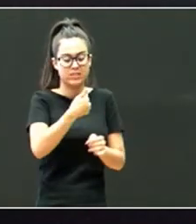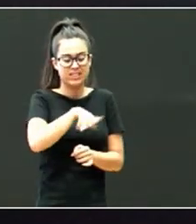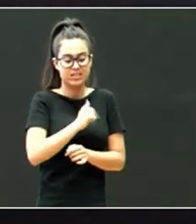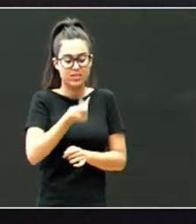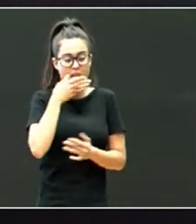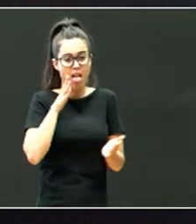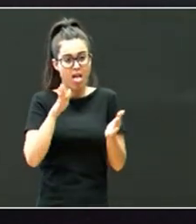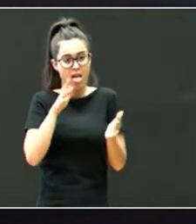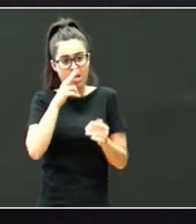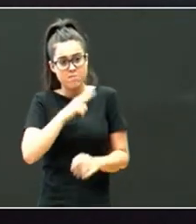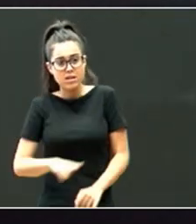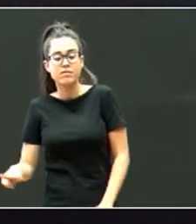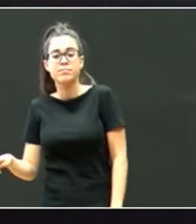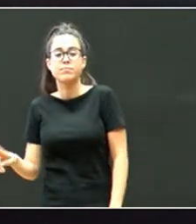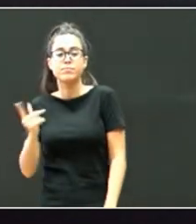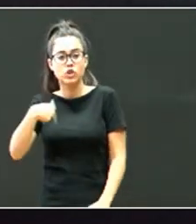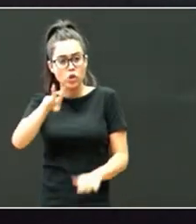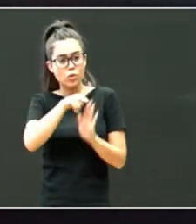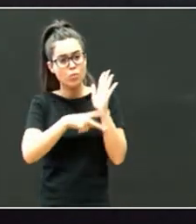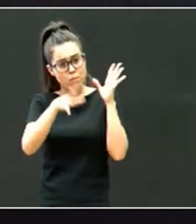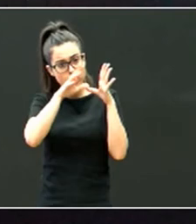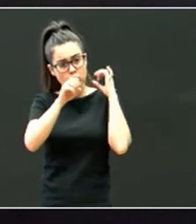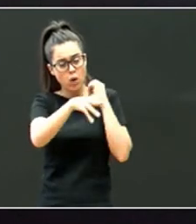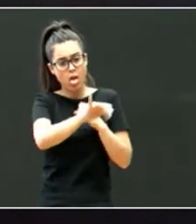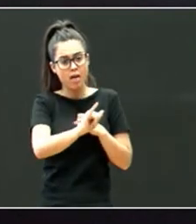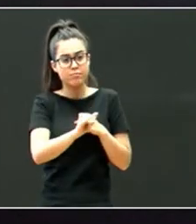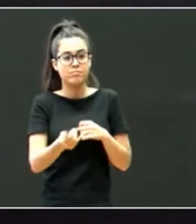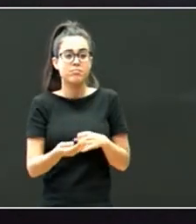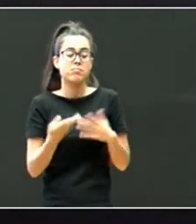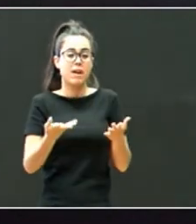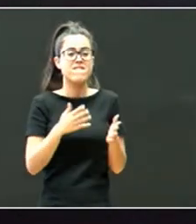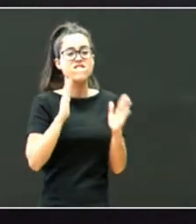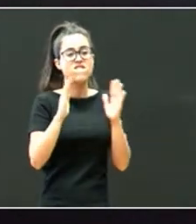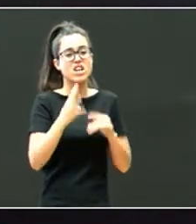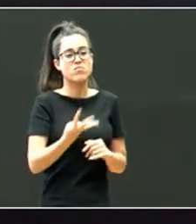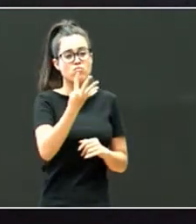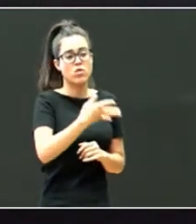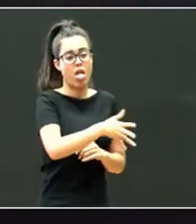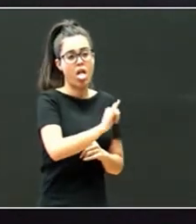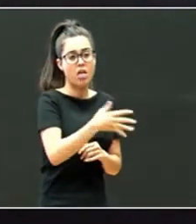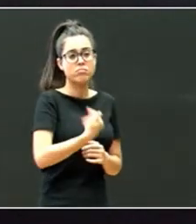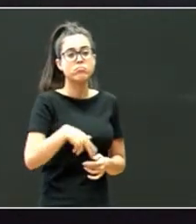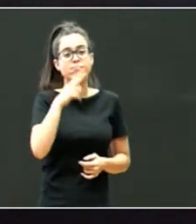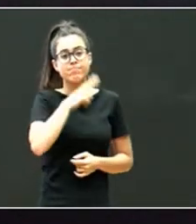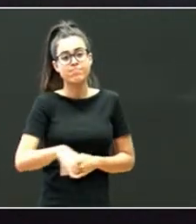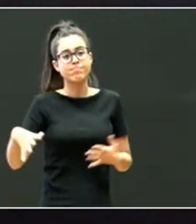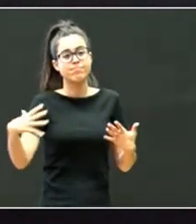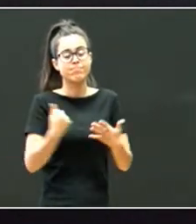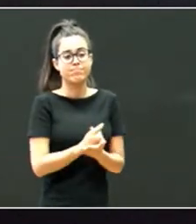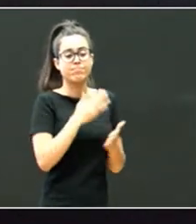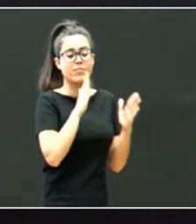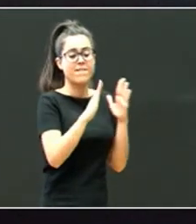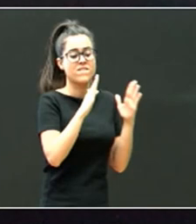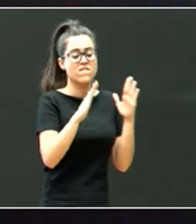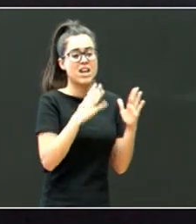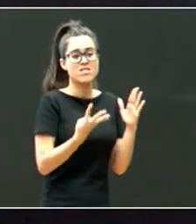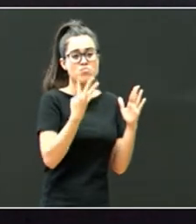honetan, aurrezkuntzan, antzemateko protokoloa, nun, lau fazetan, banatzen da, aur guztiek, lehenengo fazean, egiten da, garapenaren